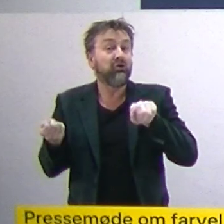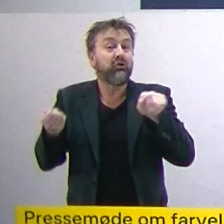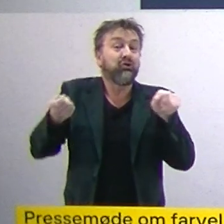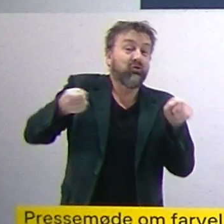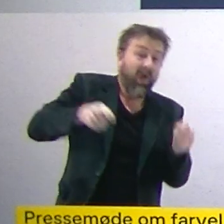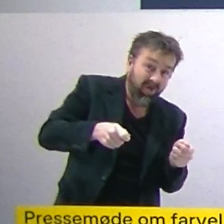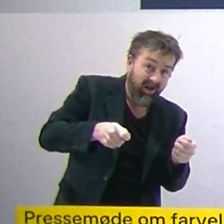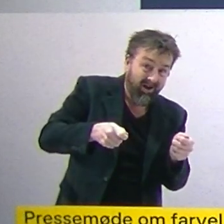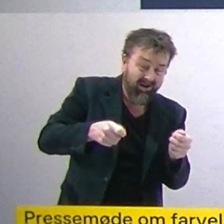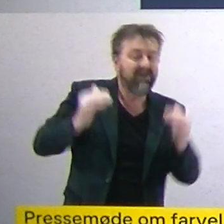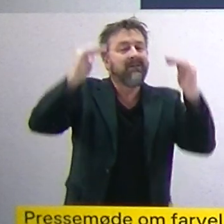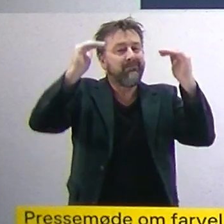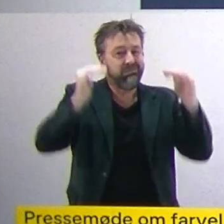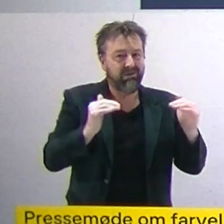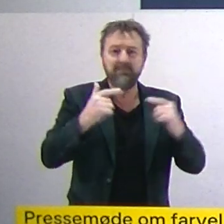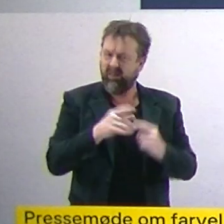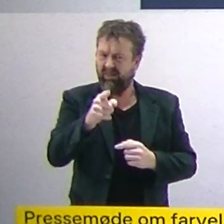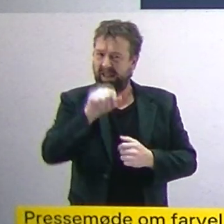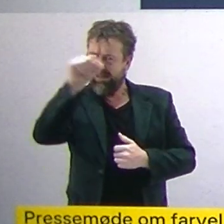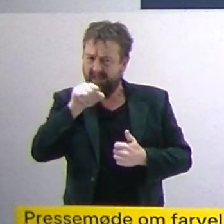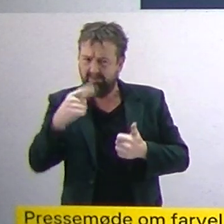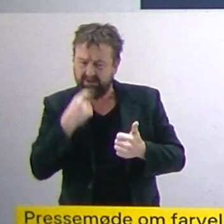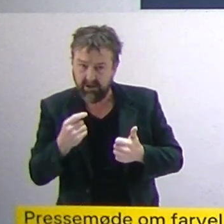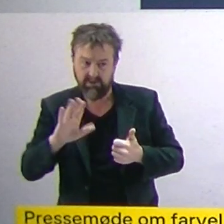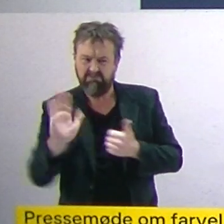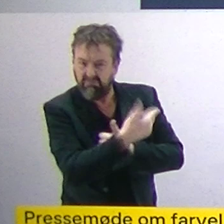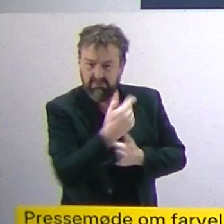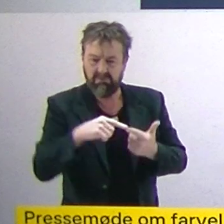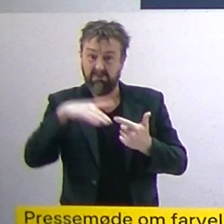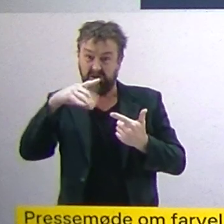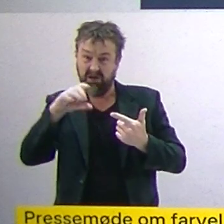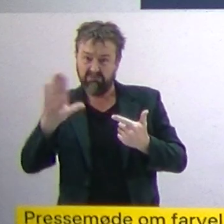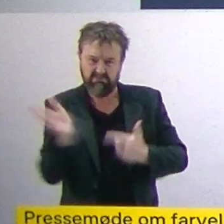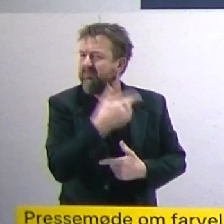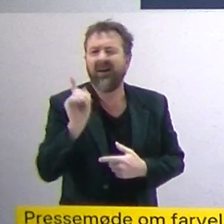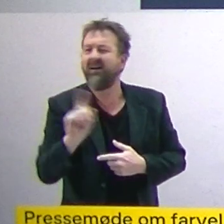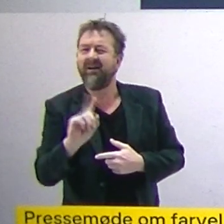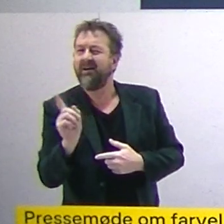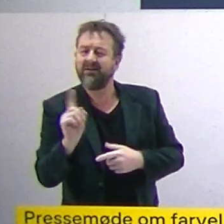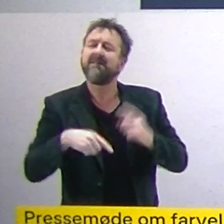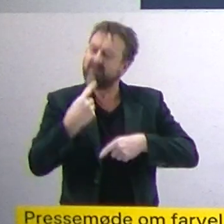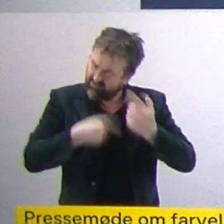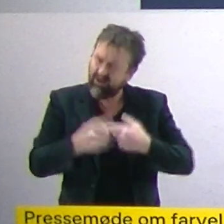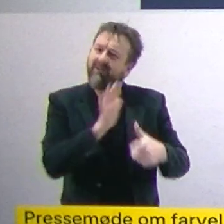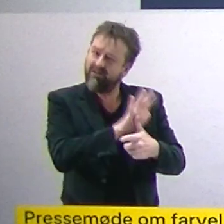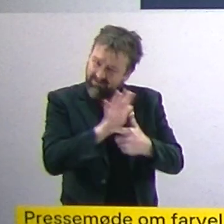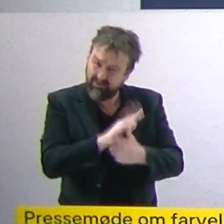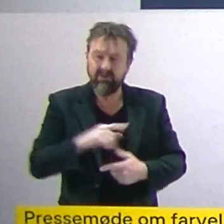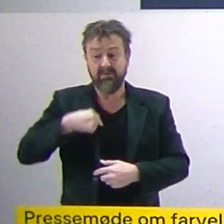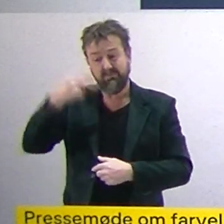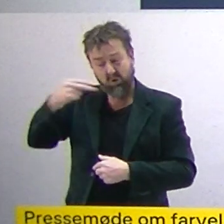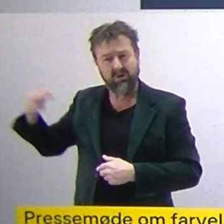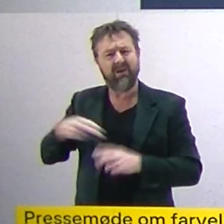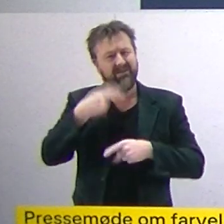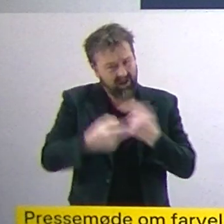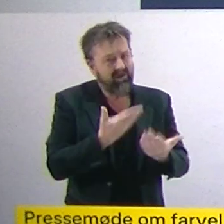kommer ikke til at forlade sådan noget som hjemmetest, og heller ikke PCR-test. Det vil være sådan stadigvæk, at myndighedernes anbefaling